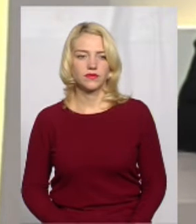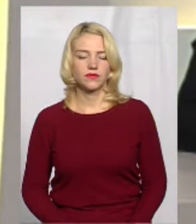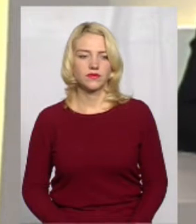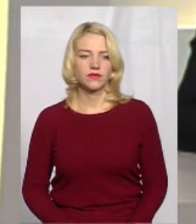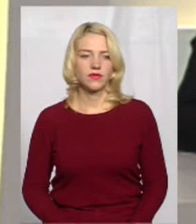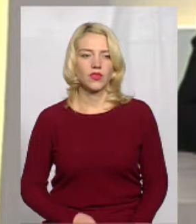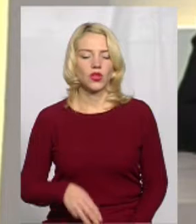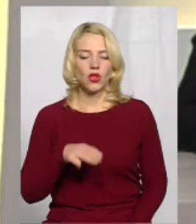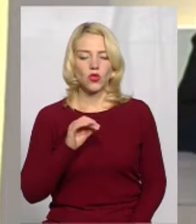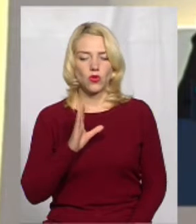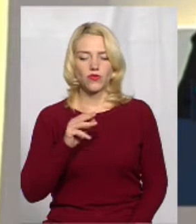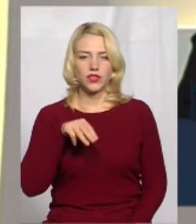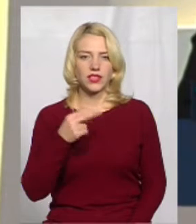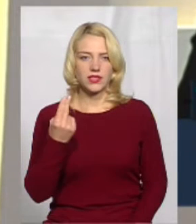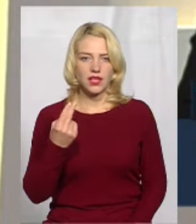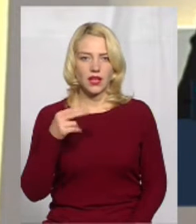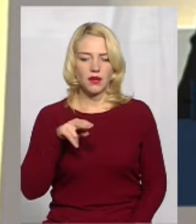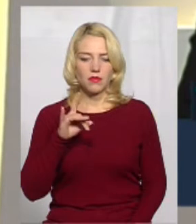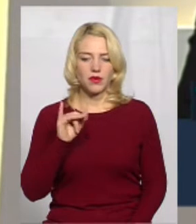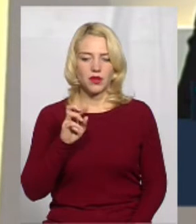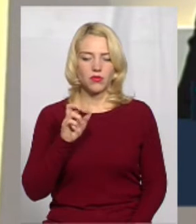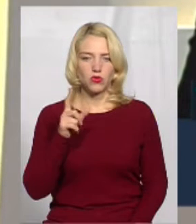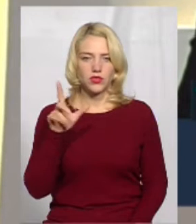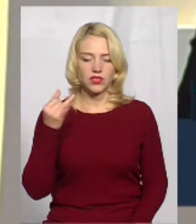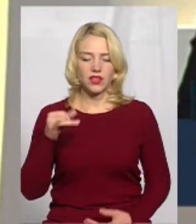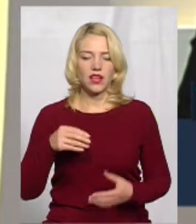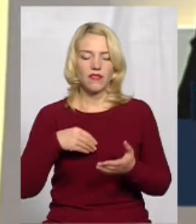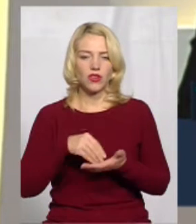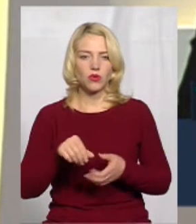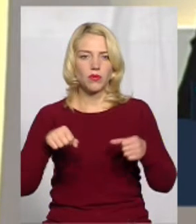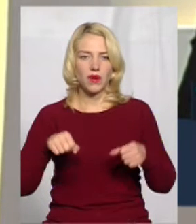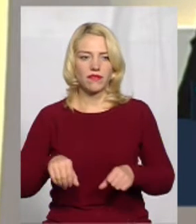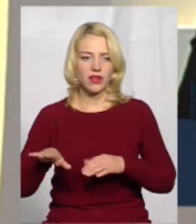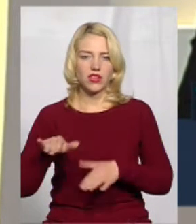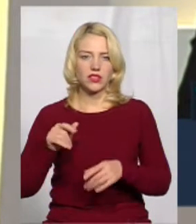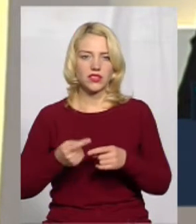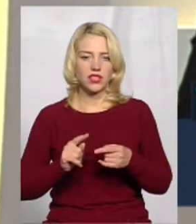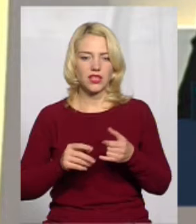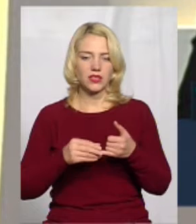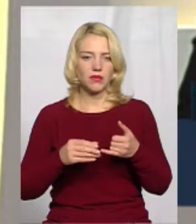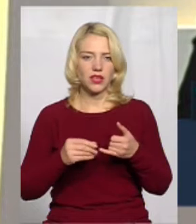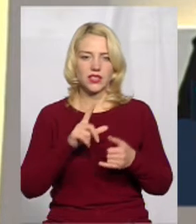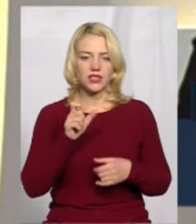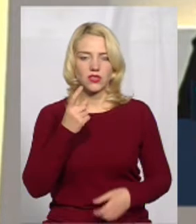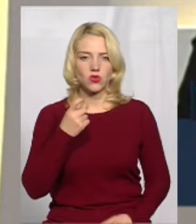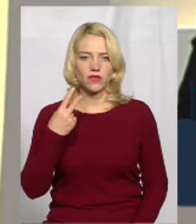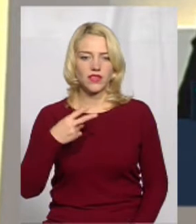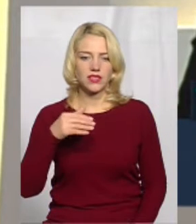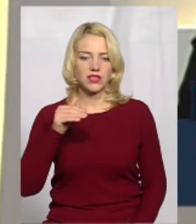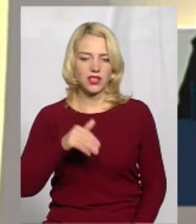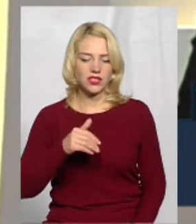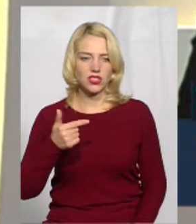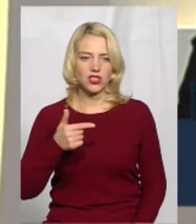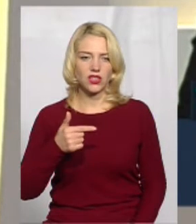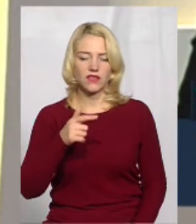ТОВТЦ Прибузький викупила права оренди цієї земельної ділянки за 120 тисяч гривень у міської